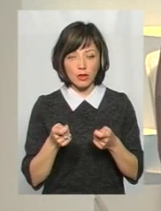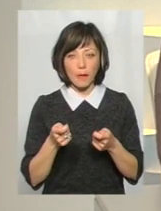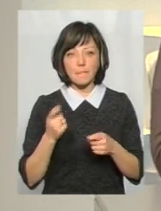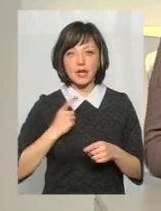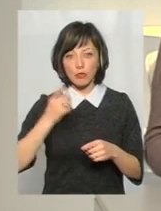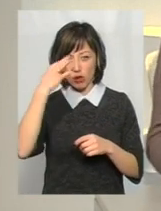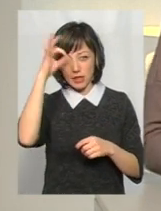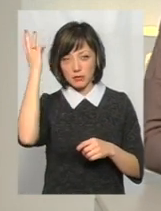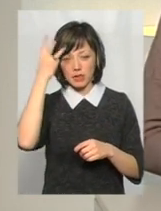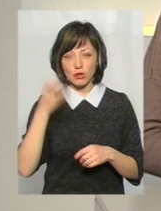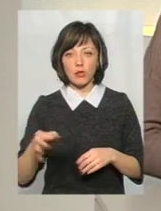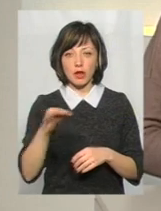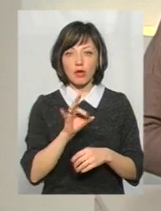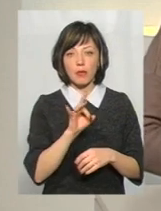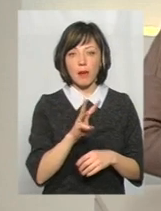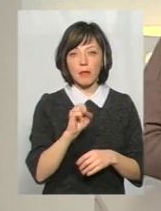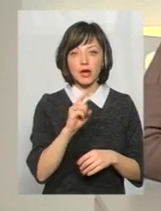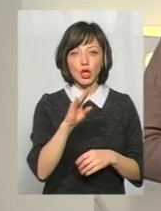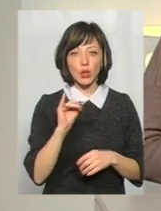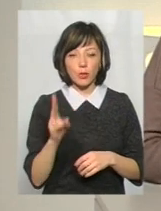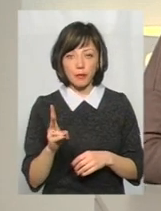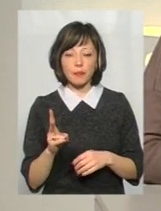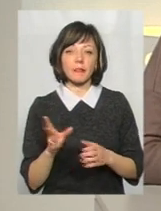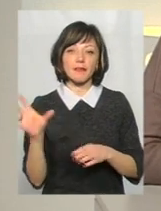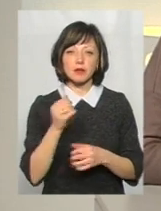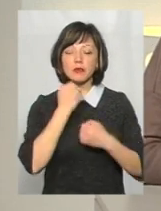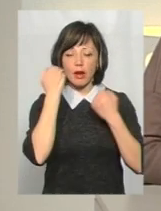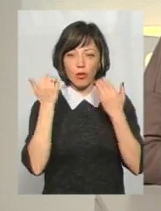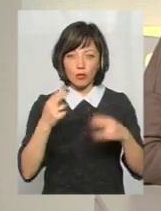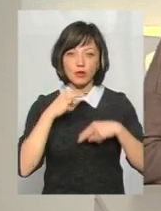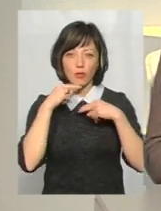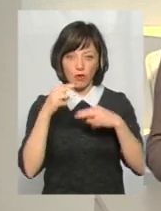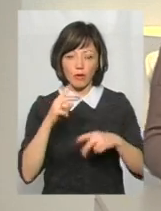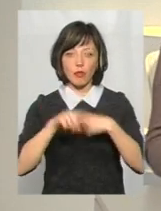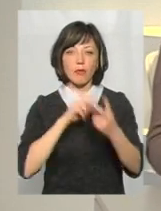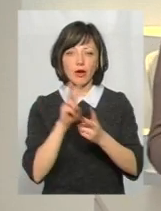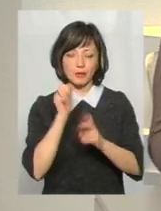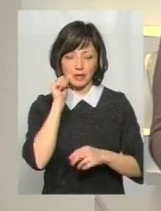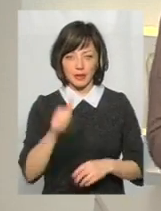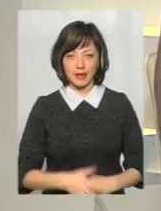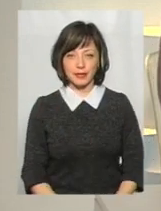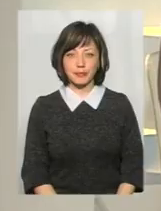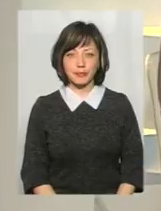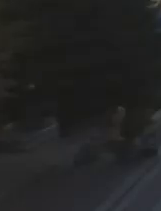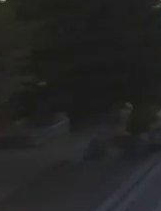патрульної поліції в Хмельницькій області Романом Мартинюком. Усім дякую за увагу, побачимось уже завтра.